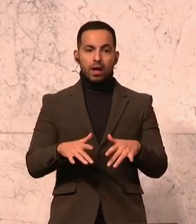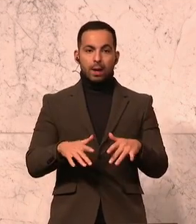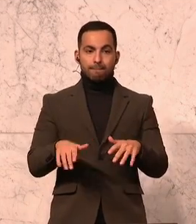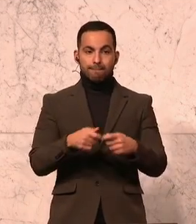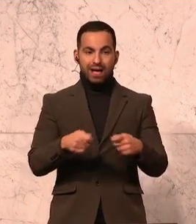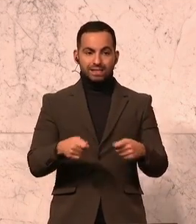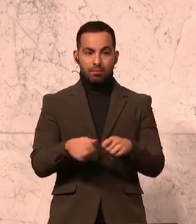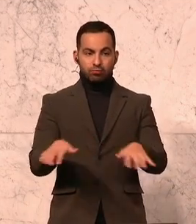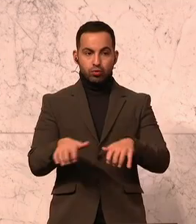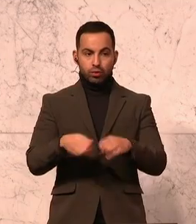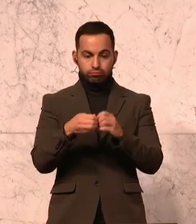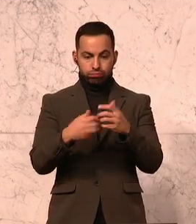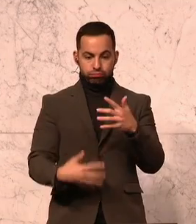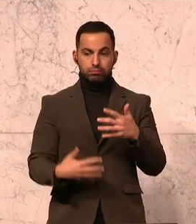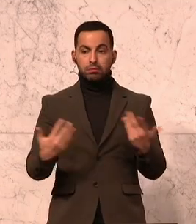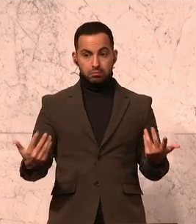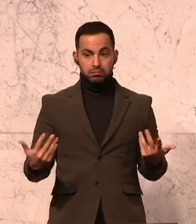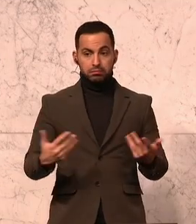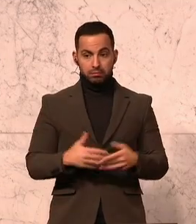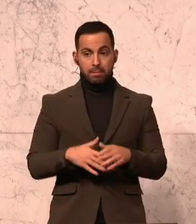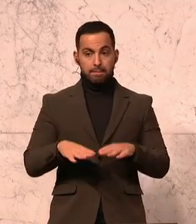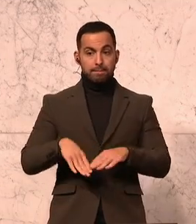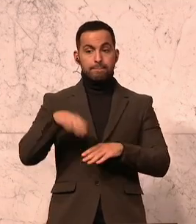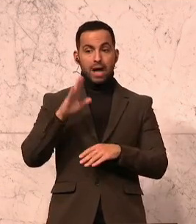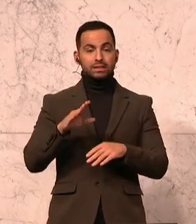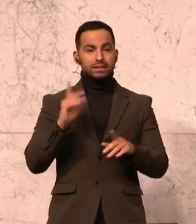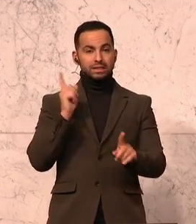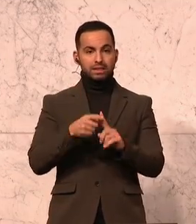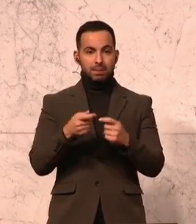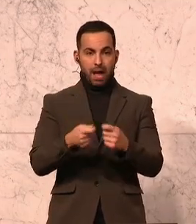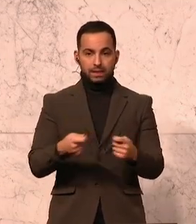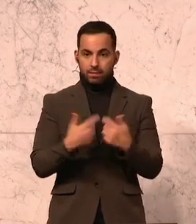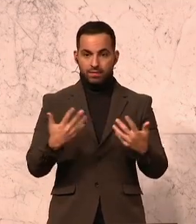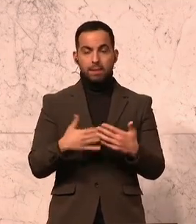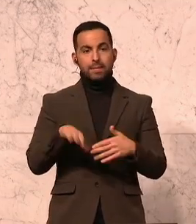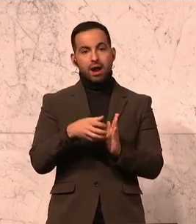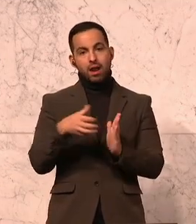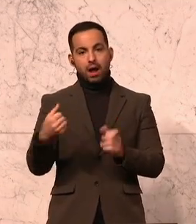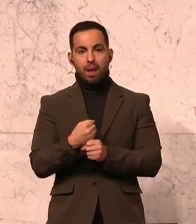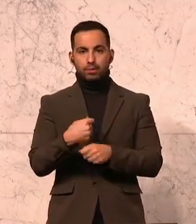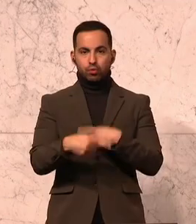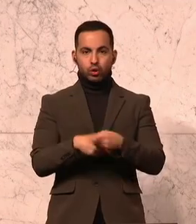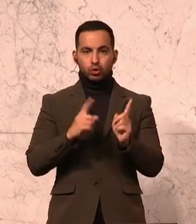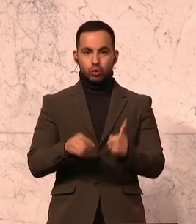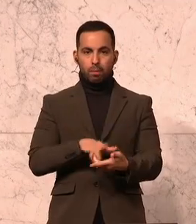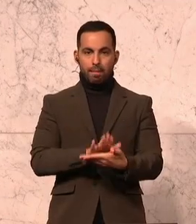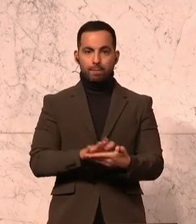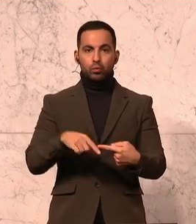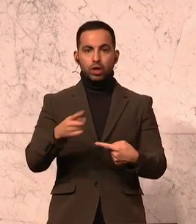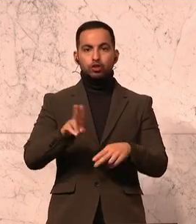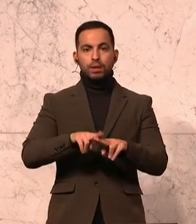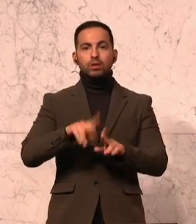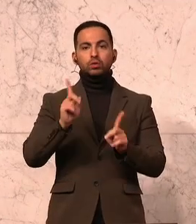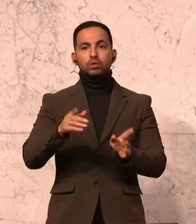von Maßnahmen. Letzten Endes haben die meisten zum Ziel, dass man länger im Arbeitsprozess bleibt und später in Pension geht.